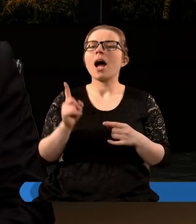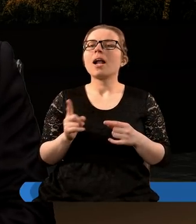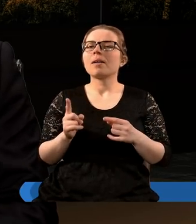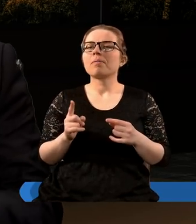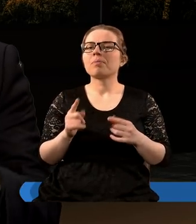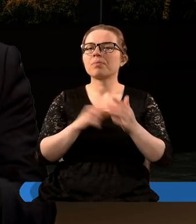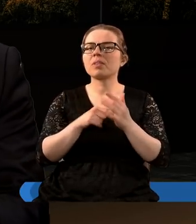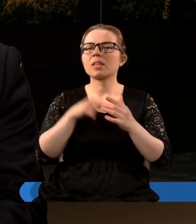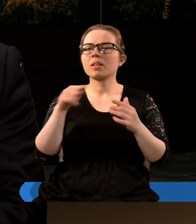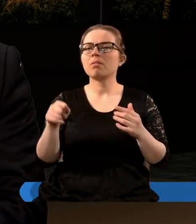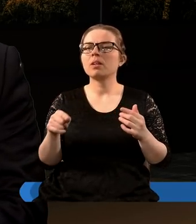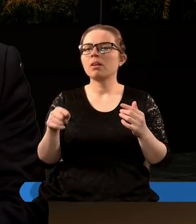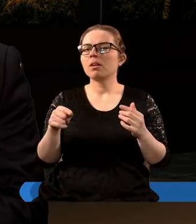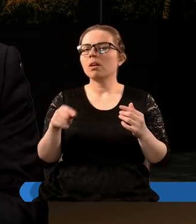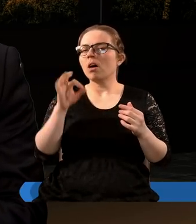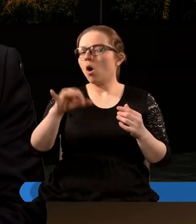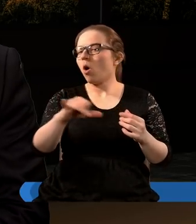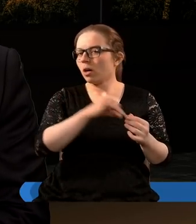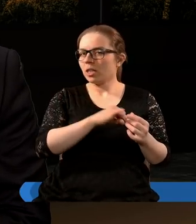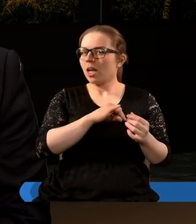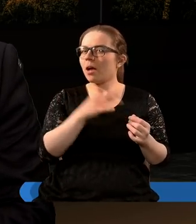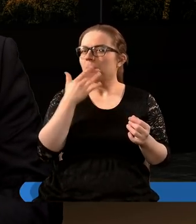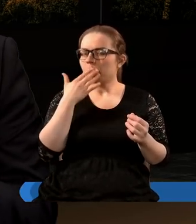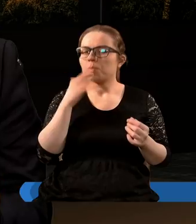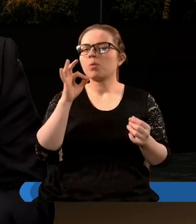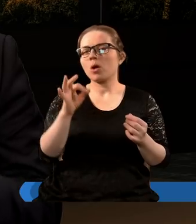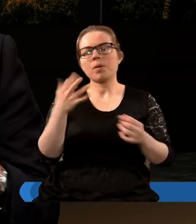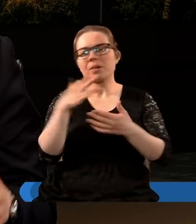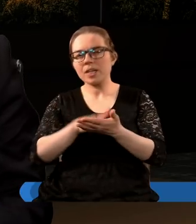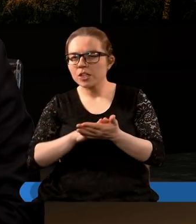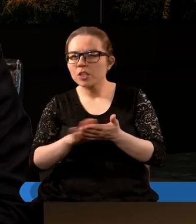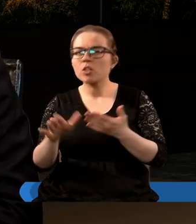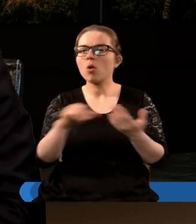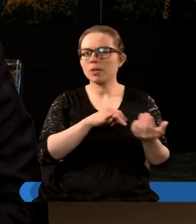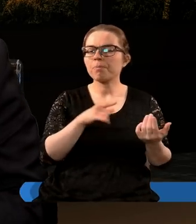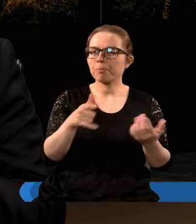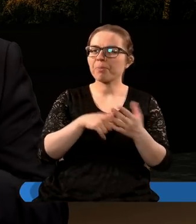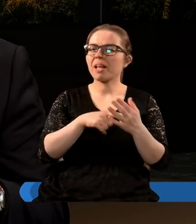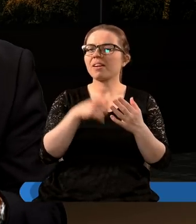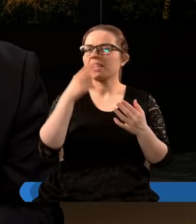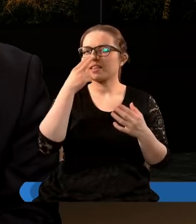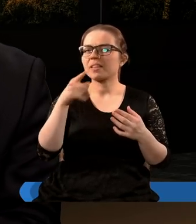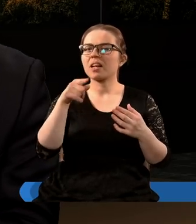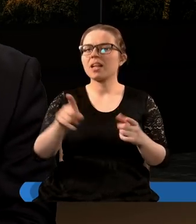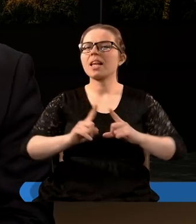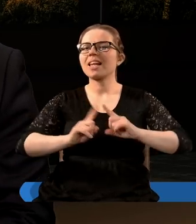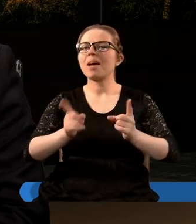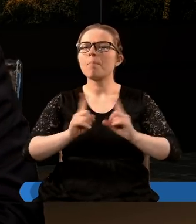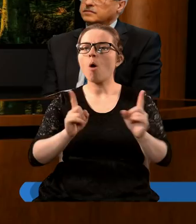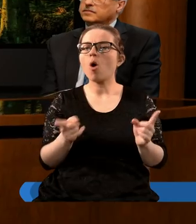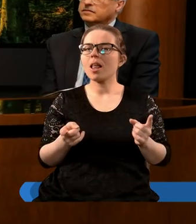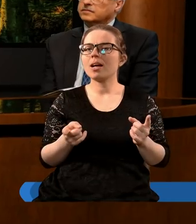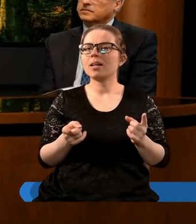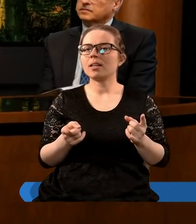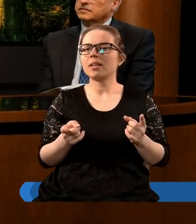właśnie w tym kontekście, tu jest mowa o grzechu, o obrzydliwości, nieczystości, raczej widziałbym w tym właśnie symbol